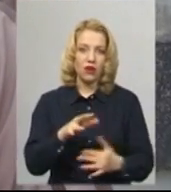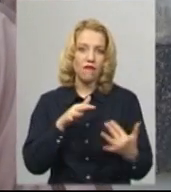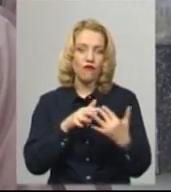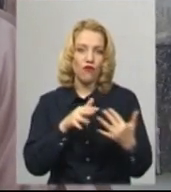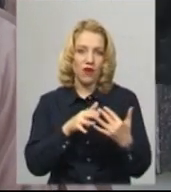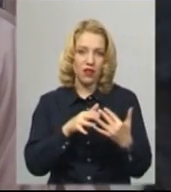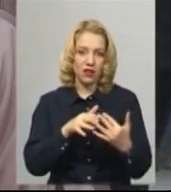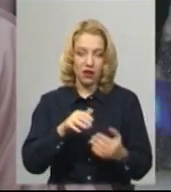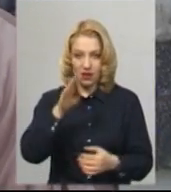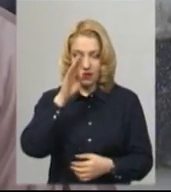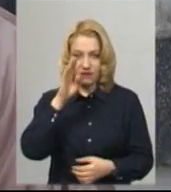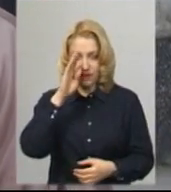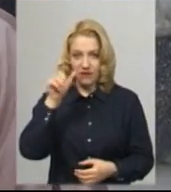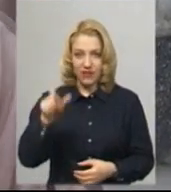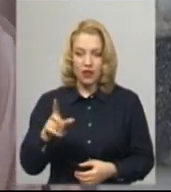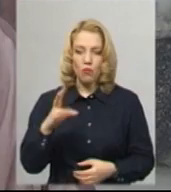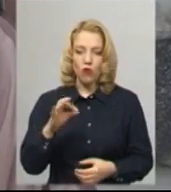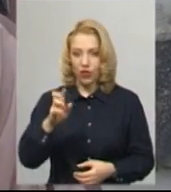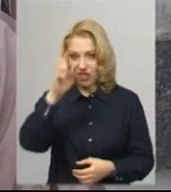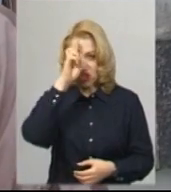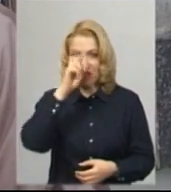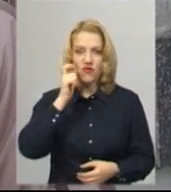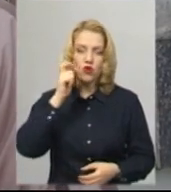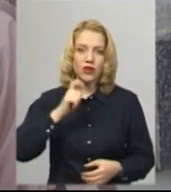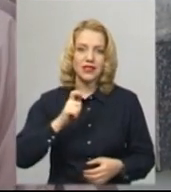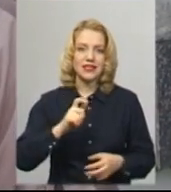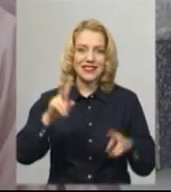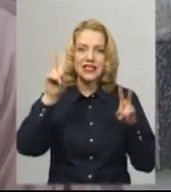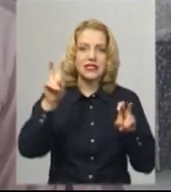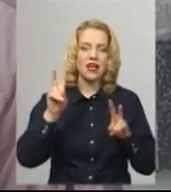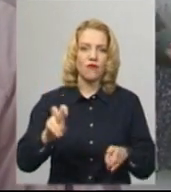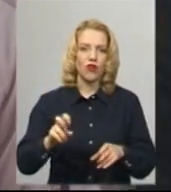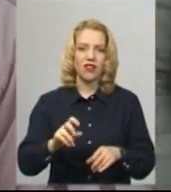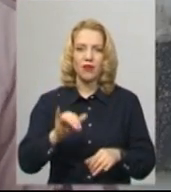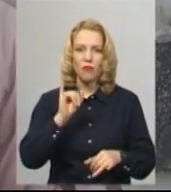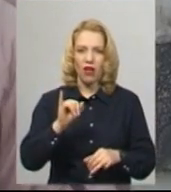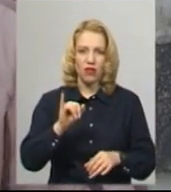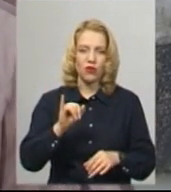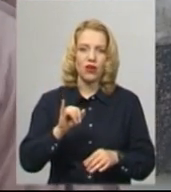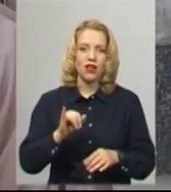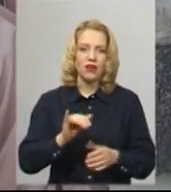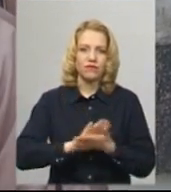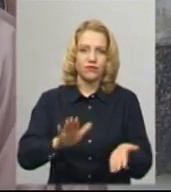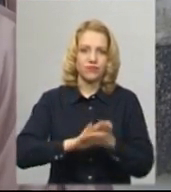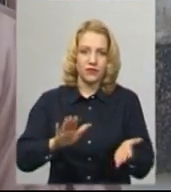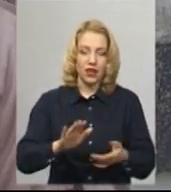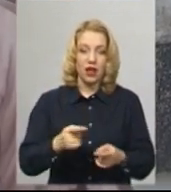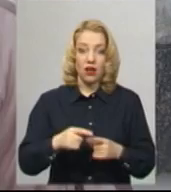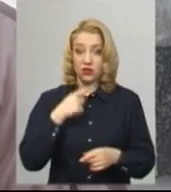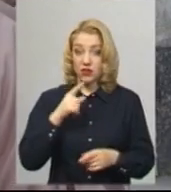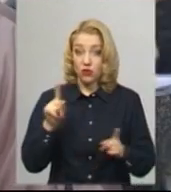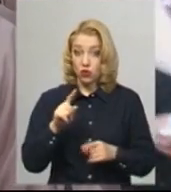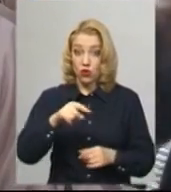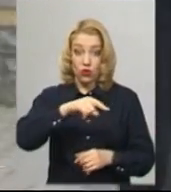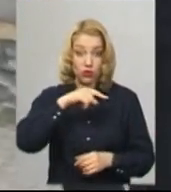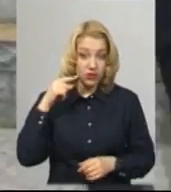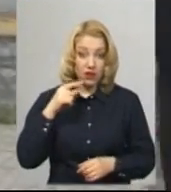Він про державні українські символи погано відзивався. Він зробив заяву, що Росія в Україні не